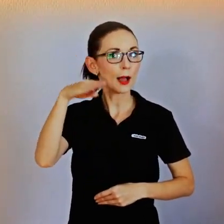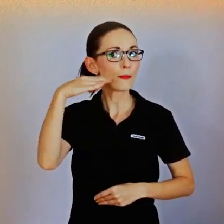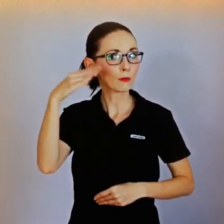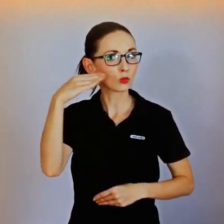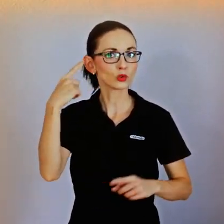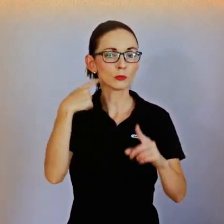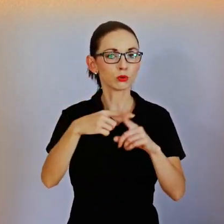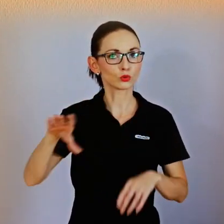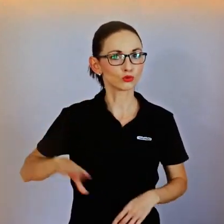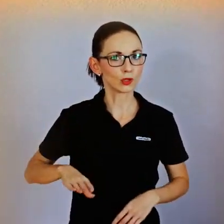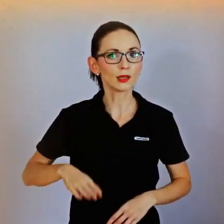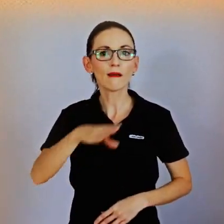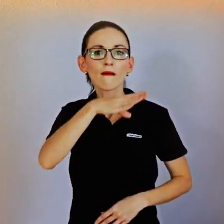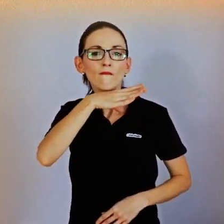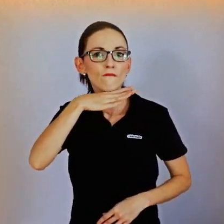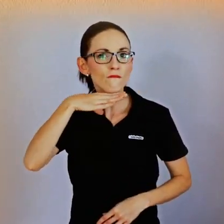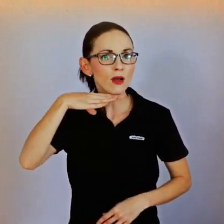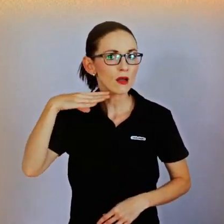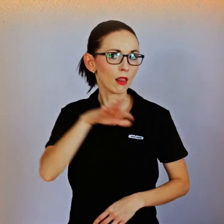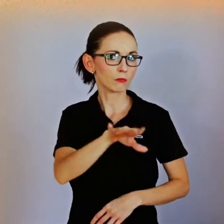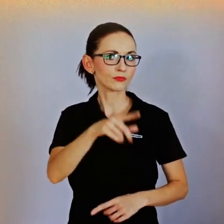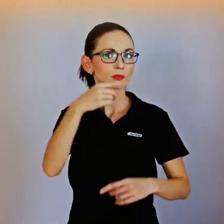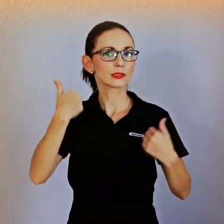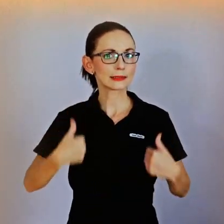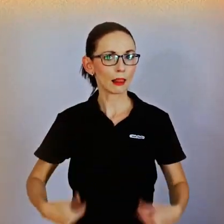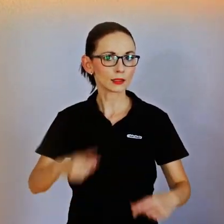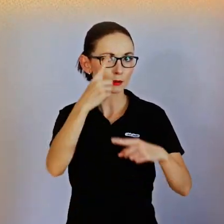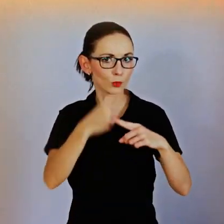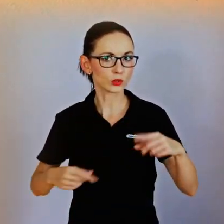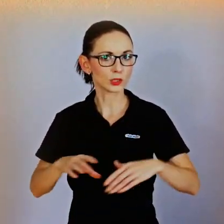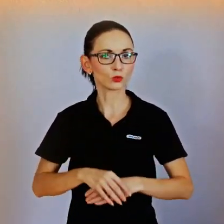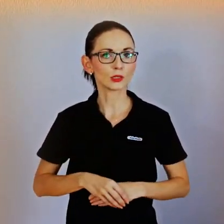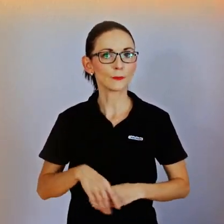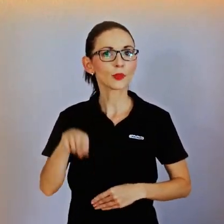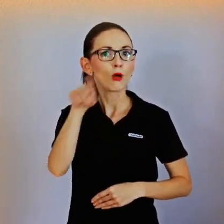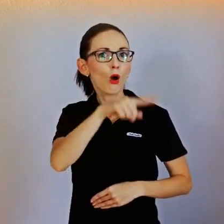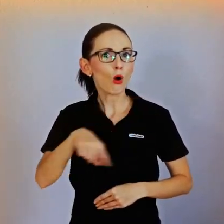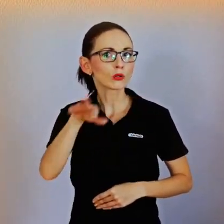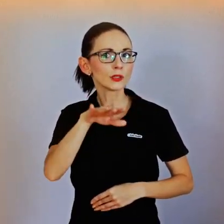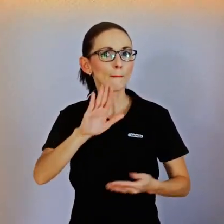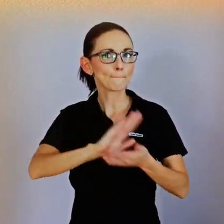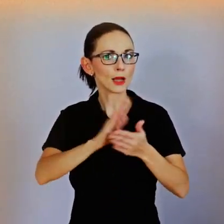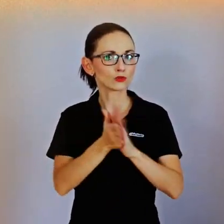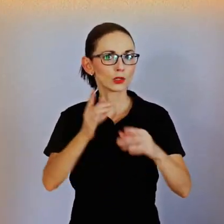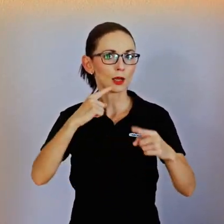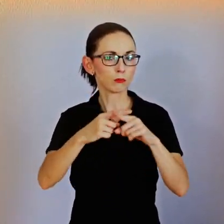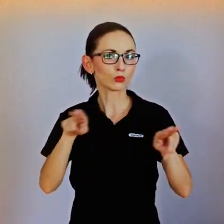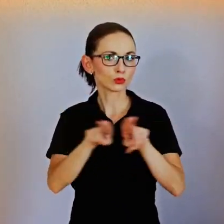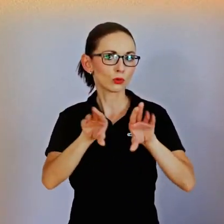možnosti vlastně toho, jak se s někým potkat. Já znám třeba spoustu mužů a žen,